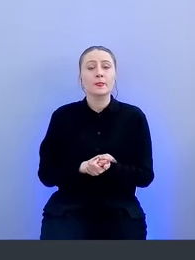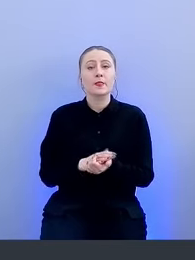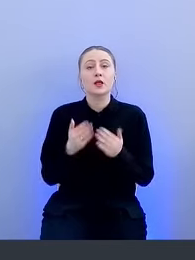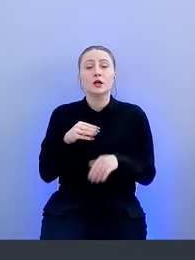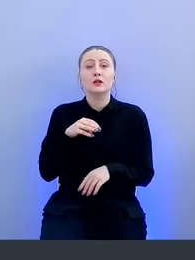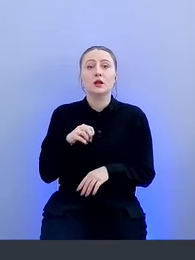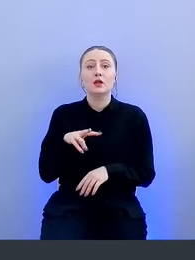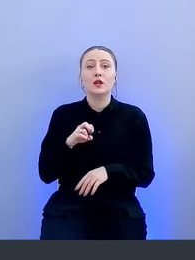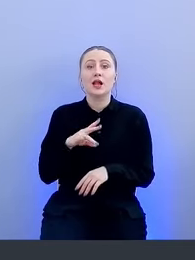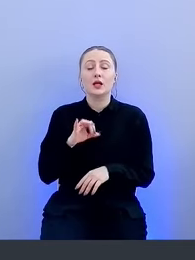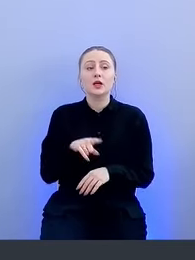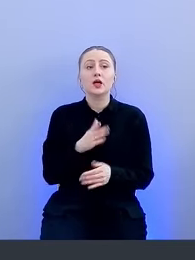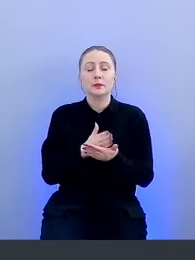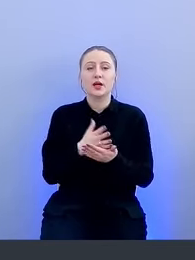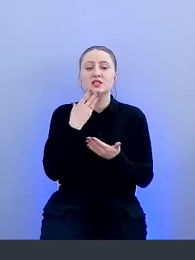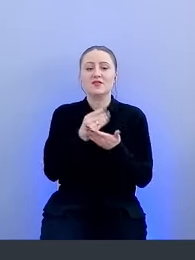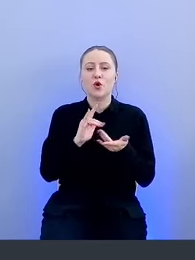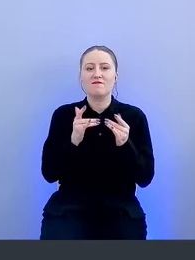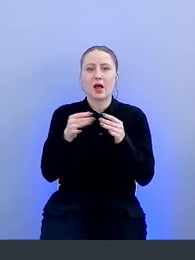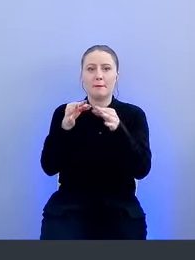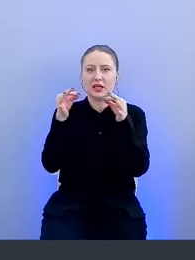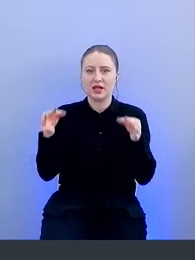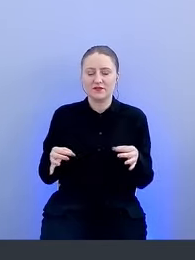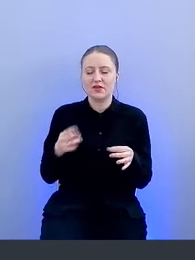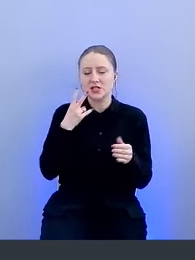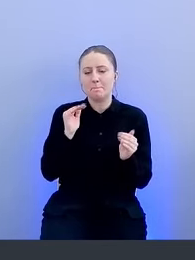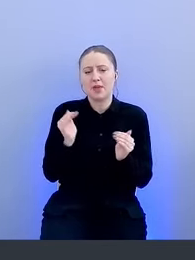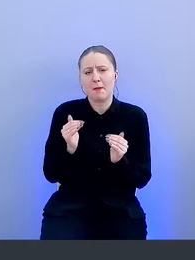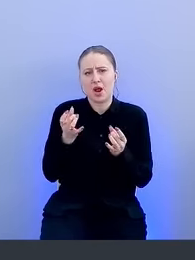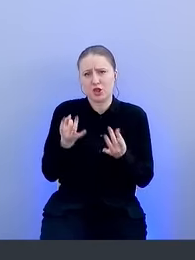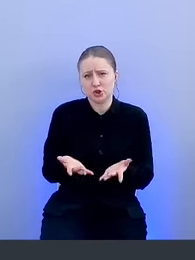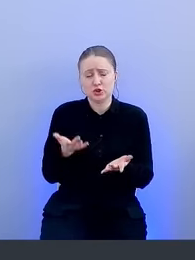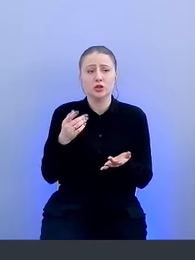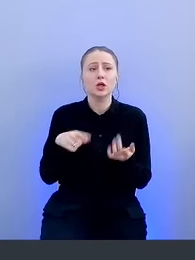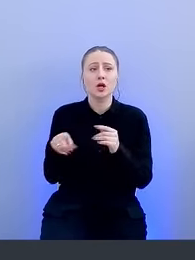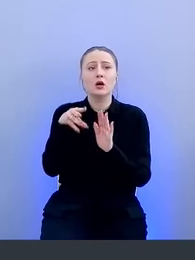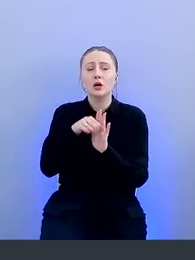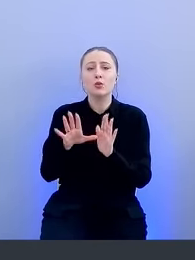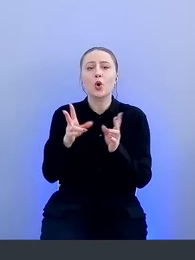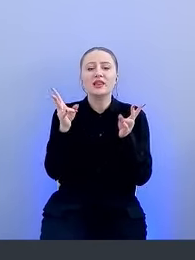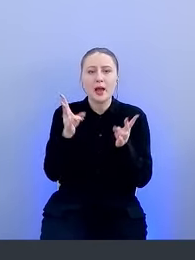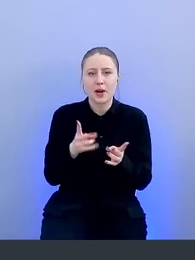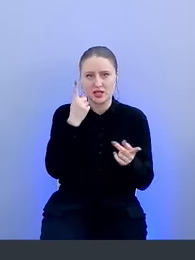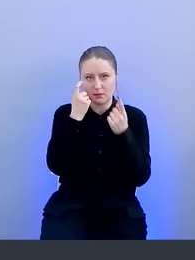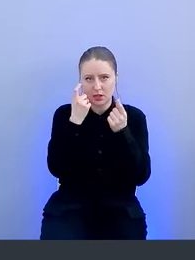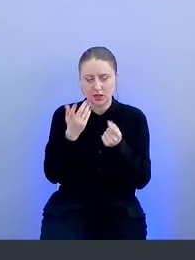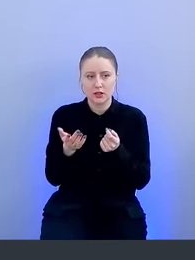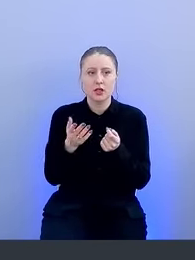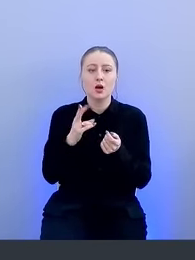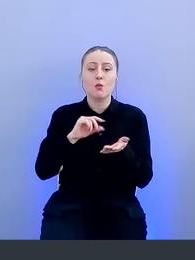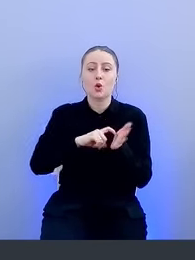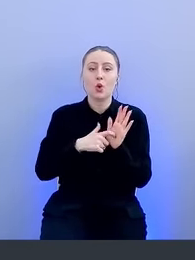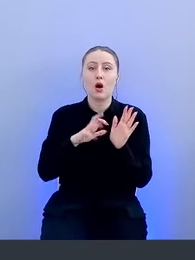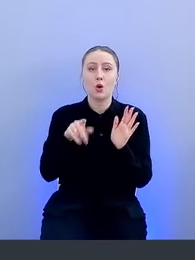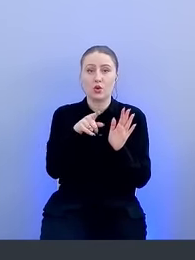Тоннелир имеет веб-интерфейс, но уже минималистичен и содержит только необходимые данные. По QR-коду